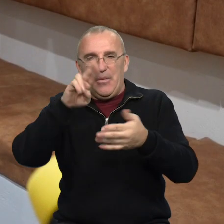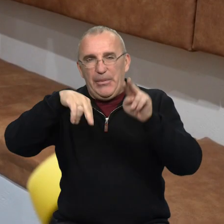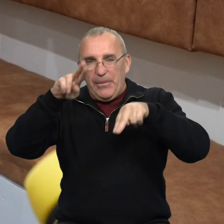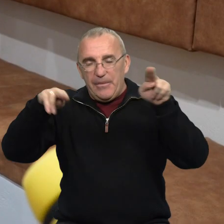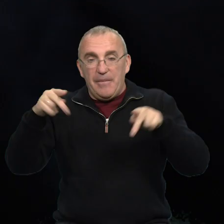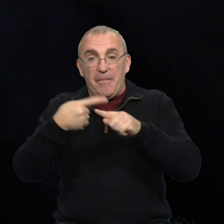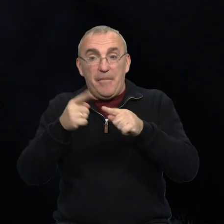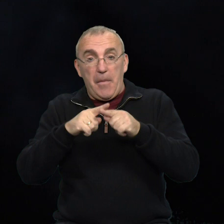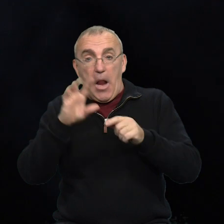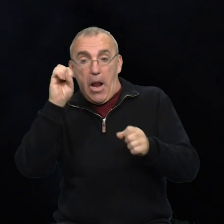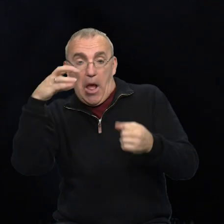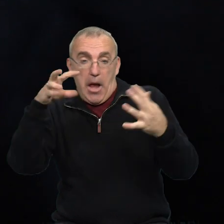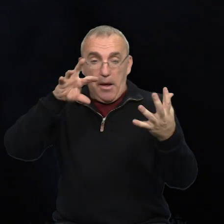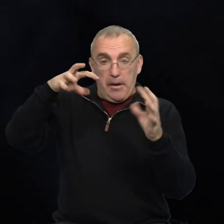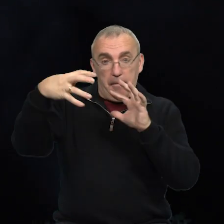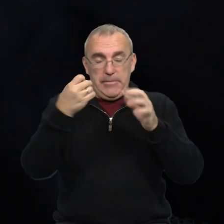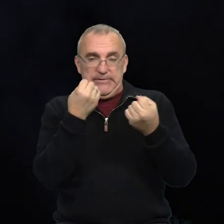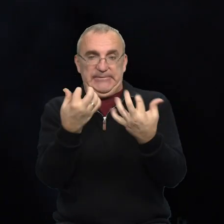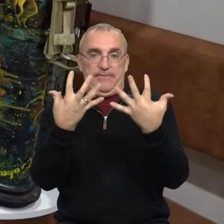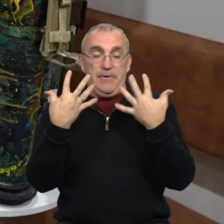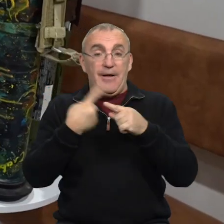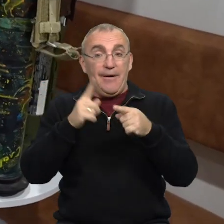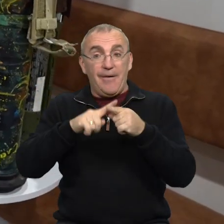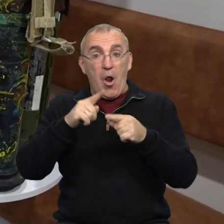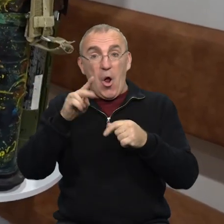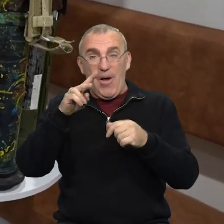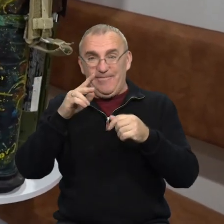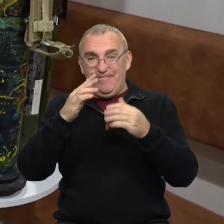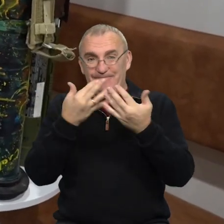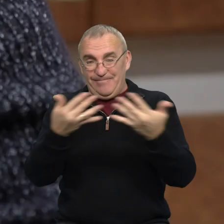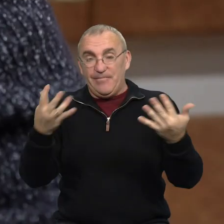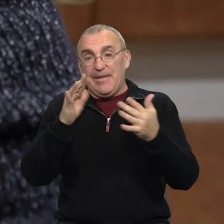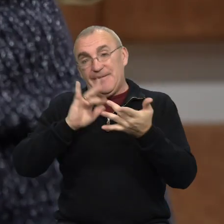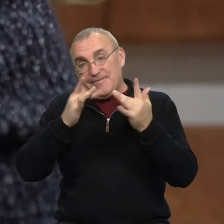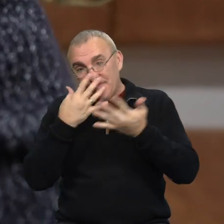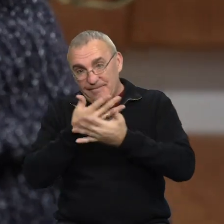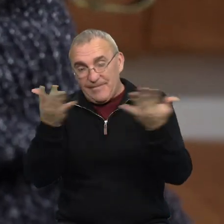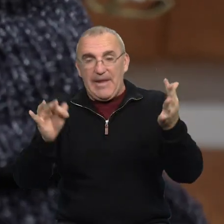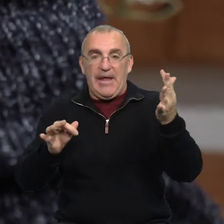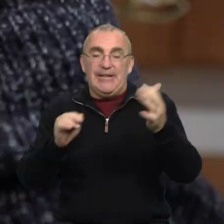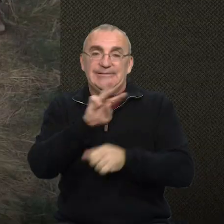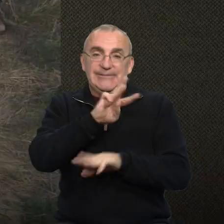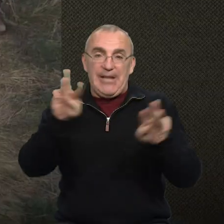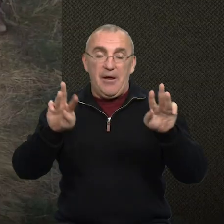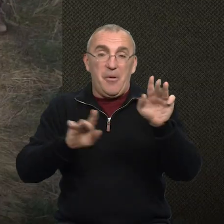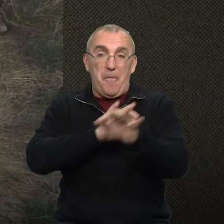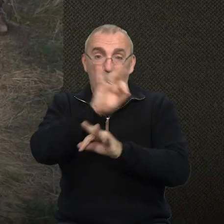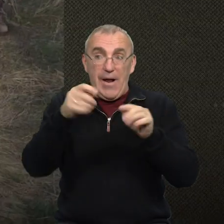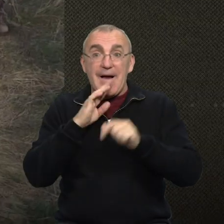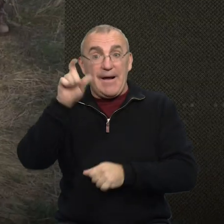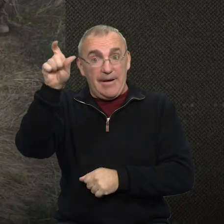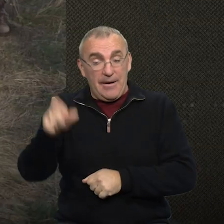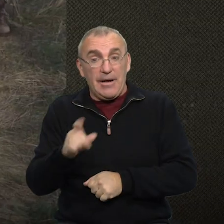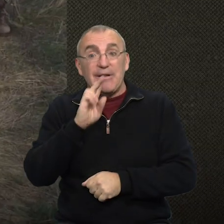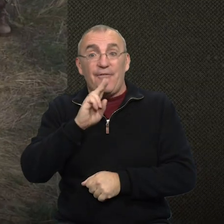акрилом, тому під певними лампами воно світиться. Світлини лотів презентують в соцмережах та на сайті проєкту. За підрахунками